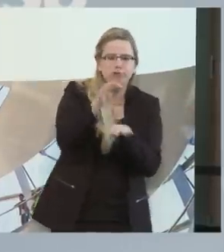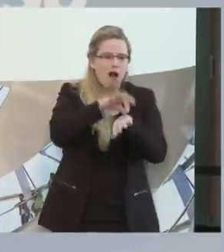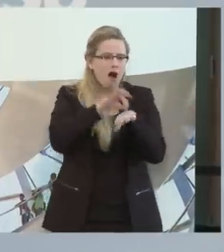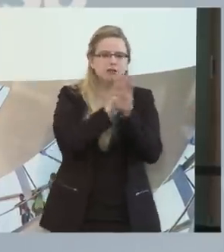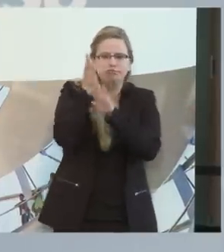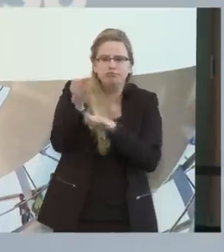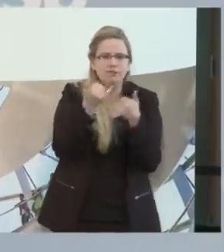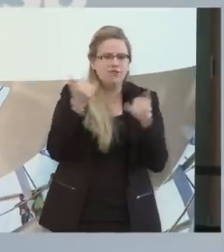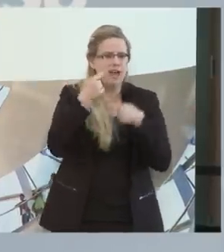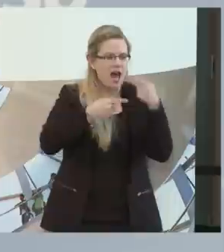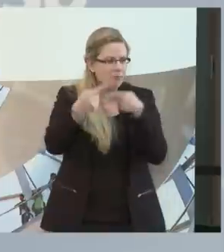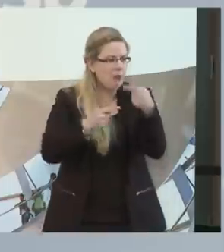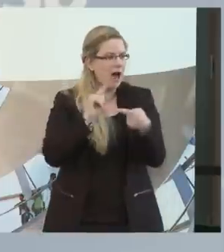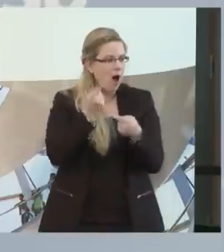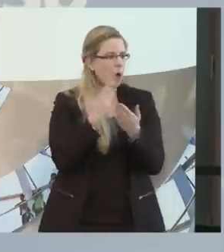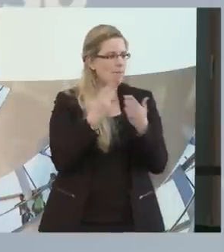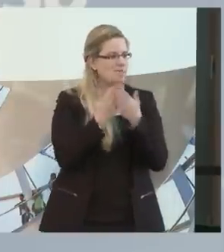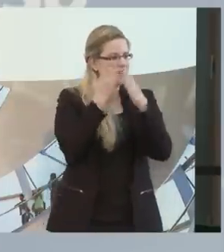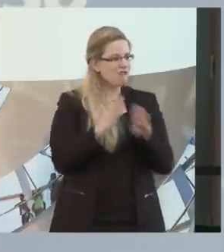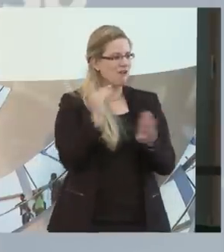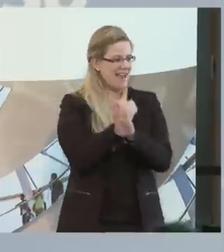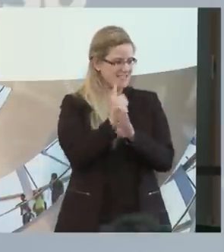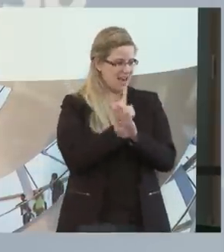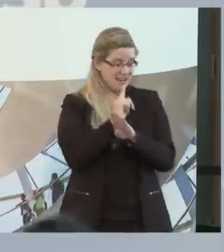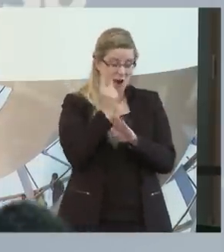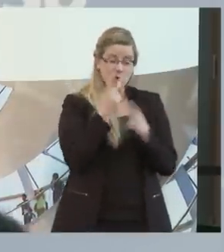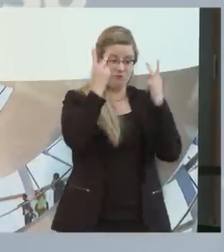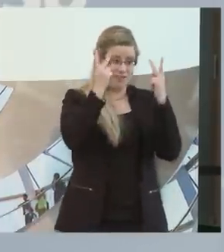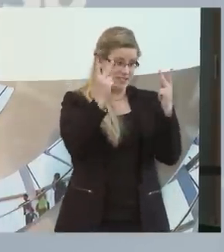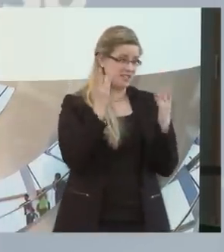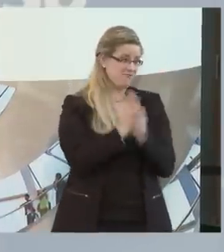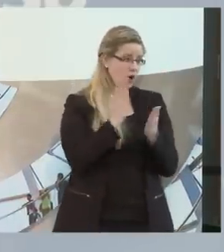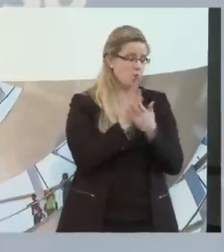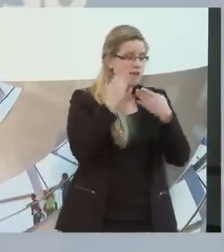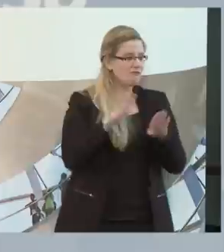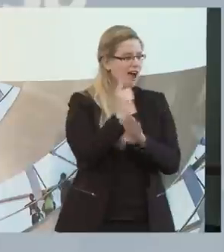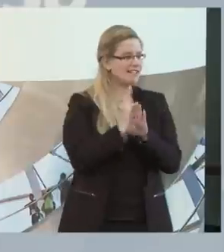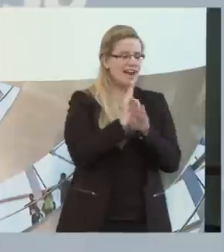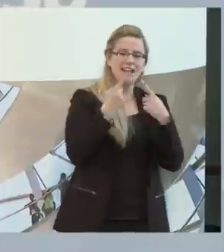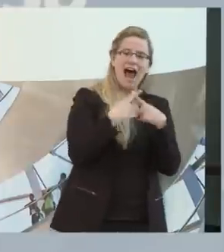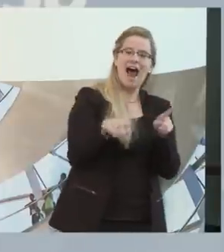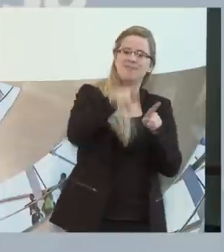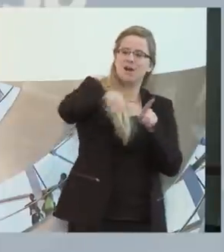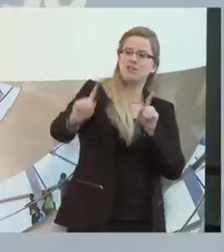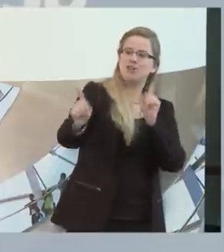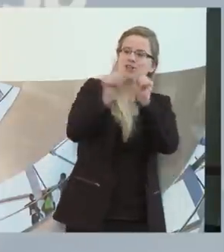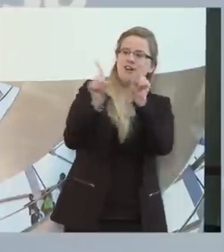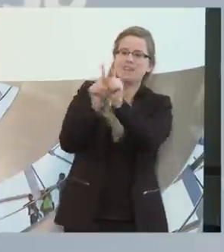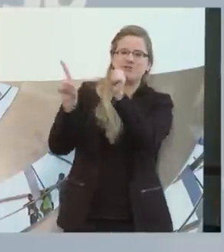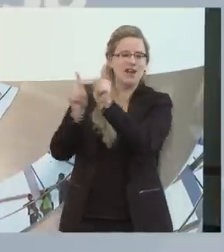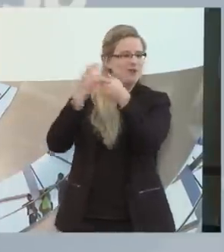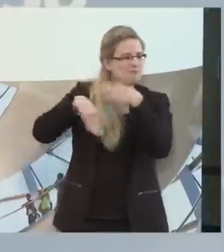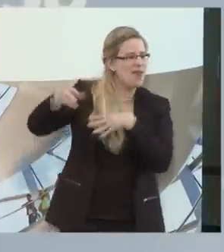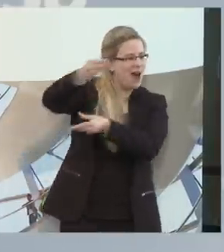aber auch die Freizeitgestaltung, denn die ist ja wiederum ganz wichtig, weil man durch die Freizeit auch wieder andere Menschen kennenlernen kann und da kann auch wieder